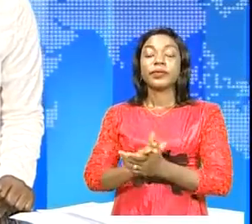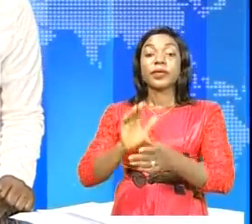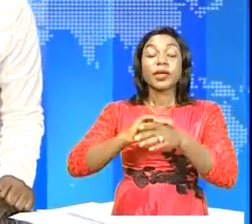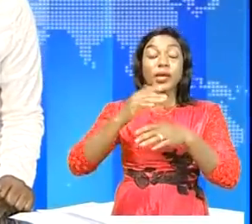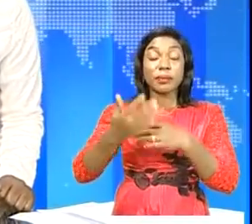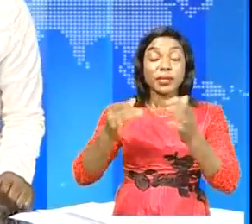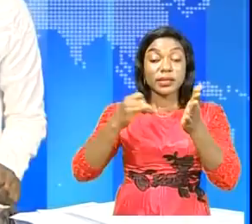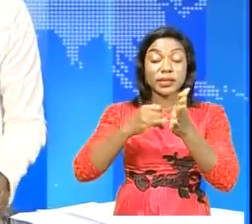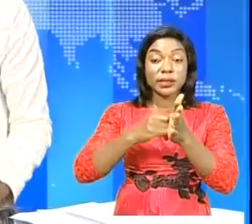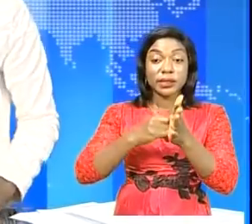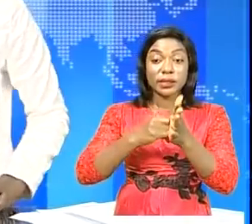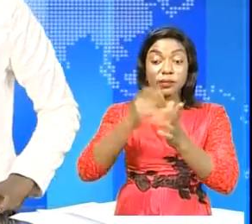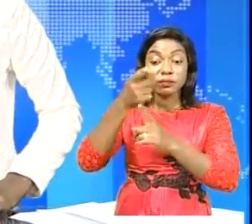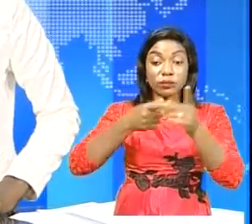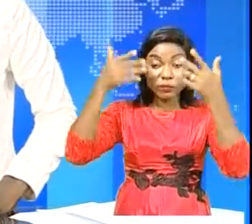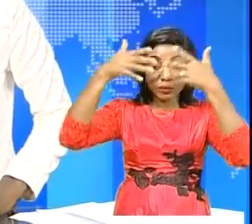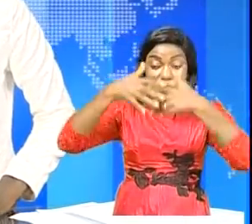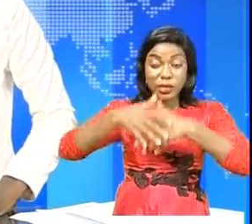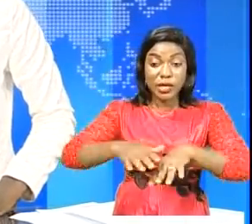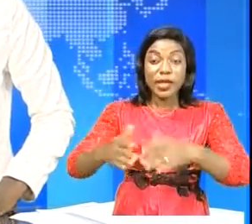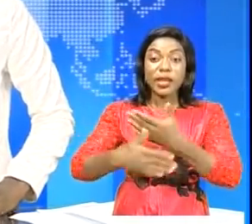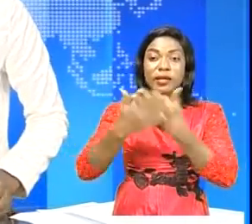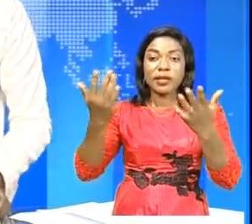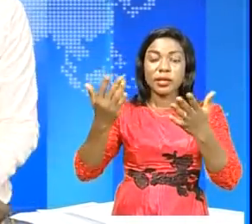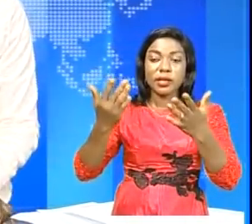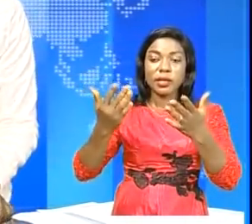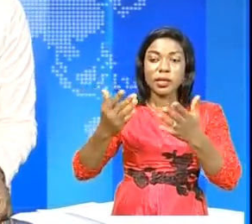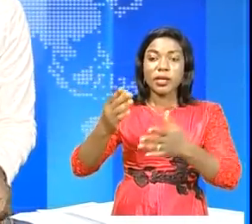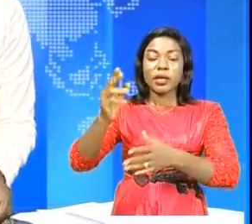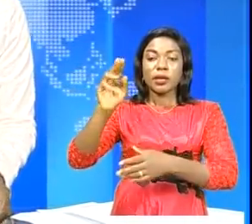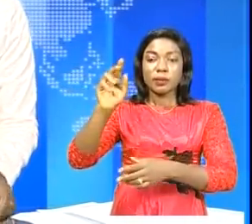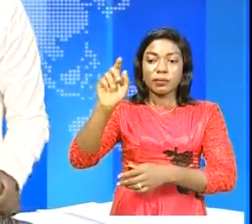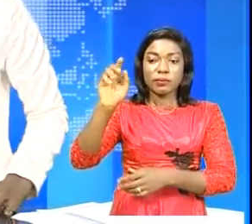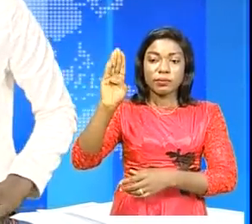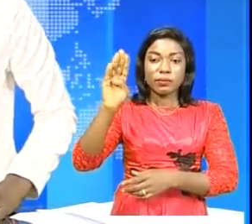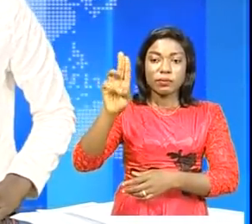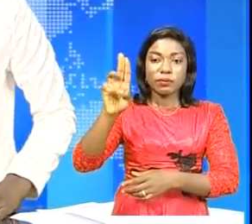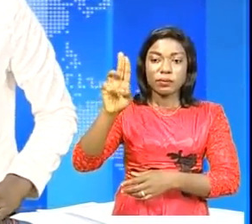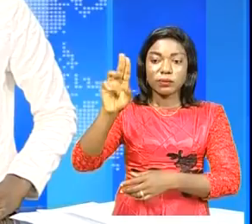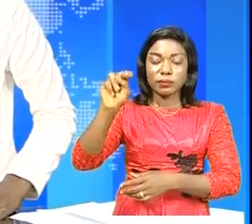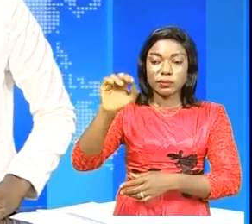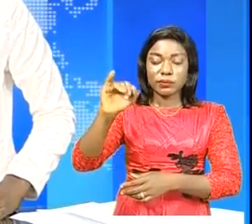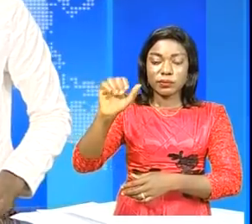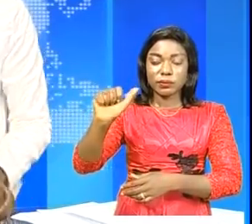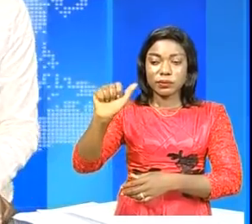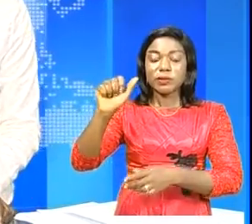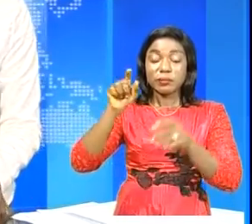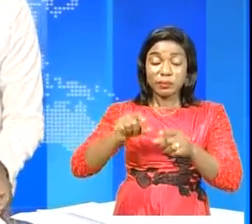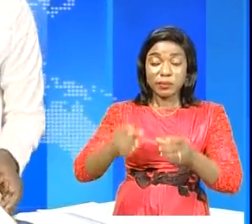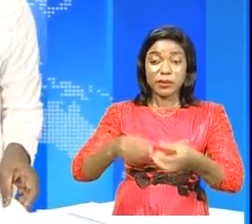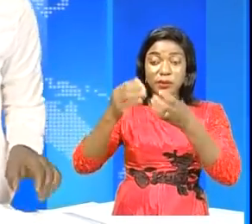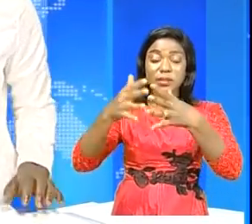six mois d'obscurité, la ville de Bounia sera encore éclairée. Cette ville vient d'être dotée de nouveaux transformateurs